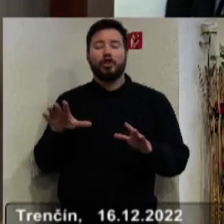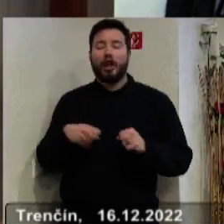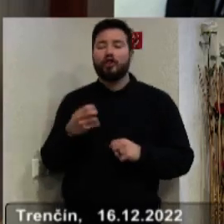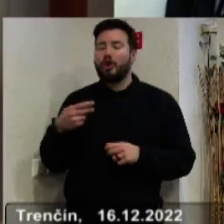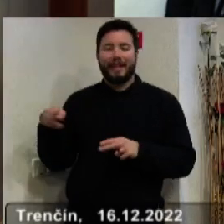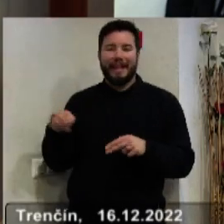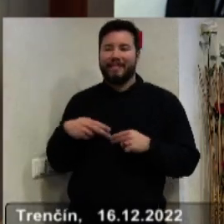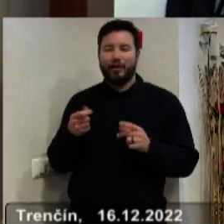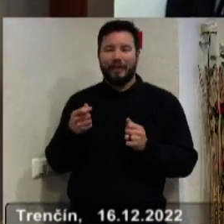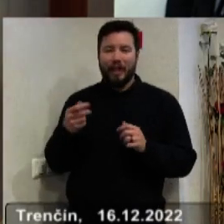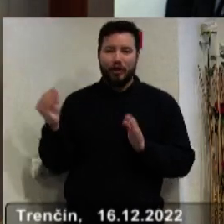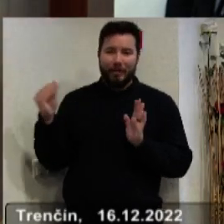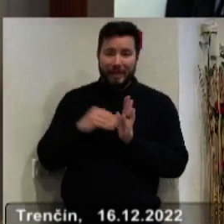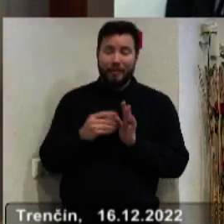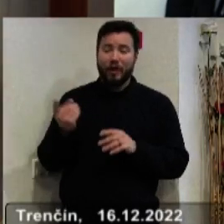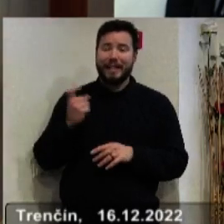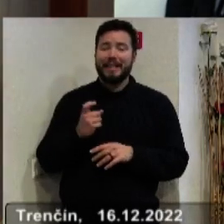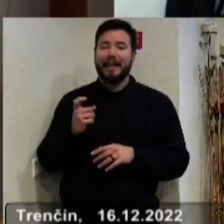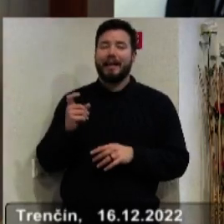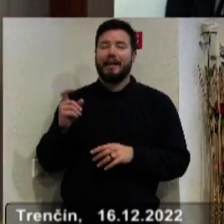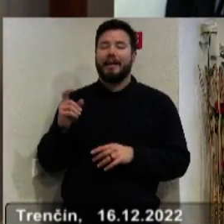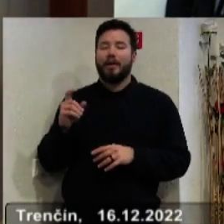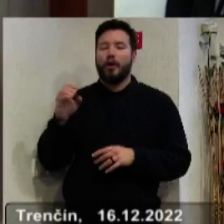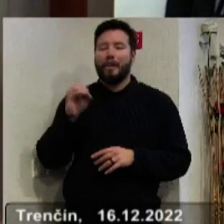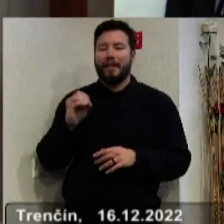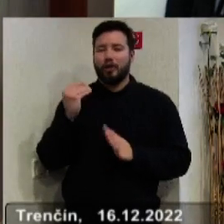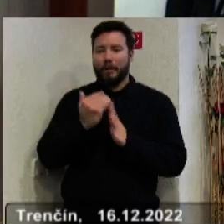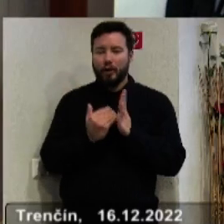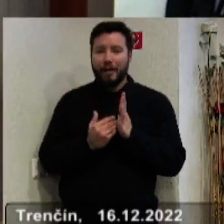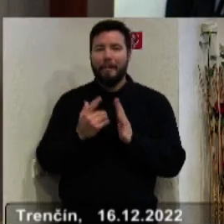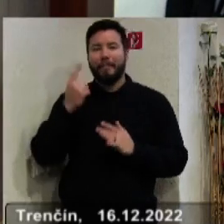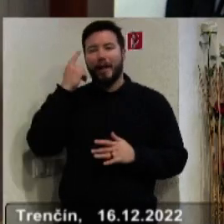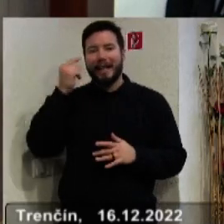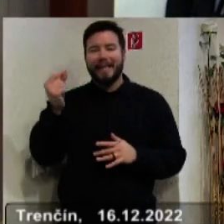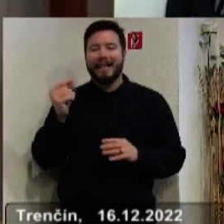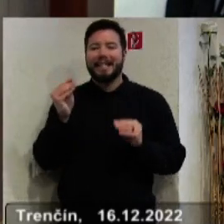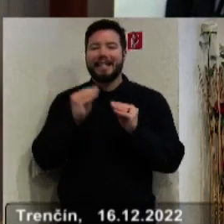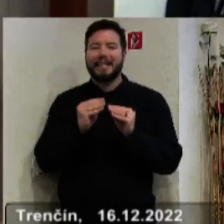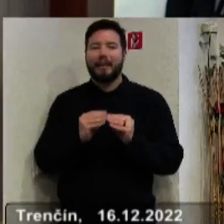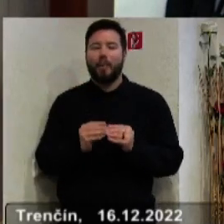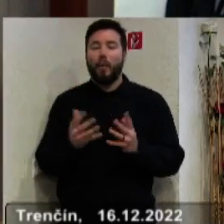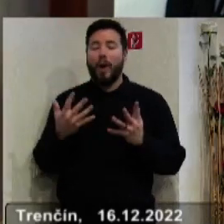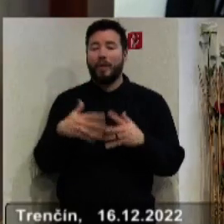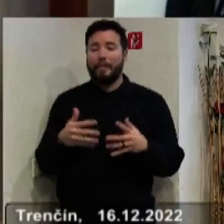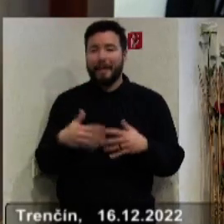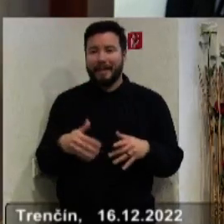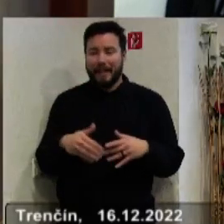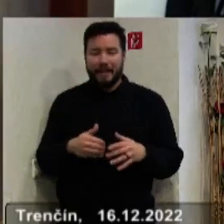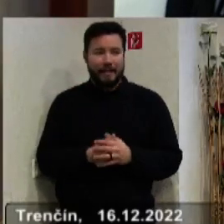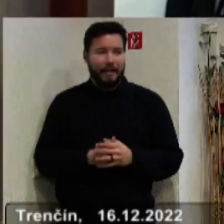v rámci operačného programu integrované infraštruktúra s nazvou modernizácia IRP systému a automatizácia súvisiacich